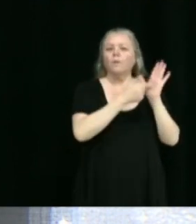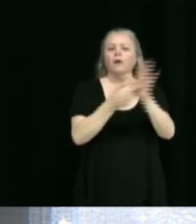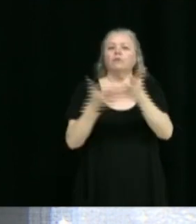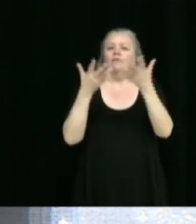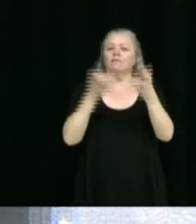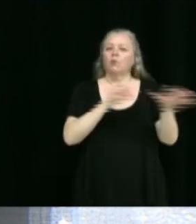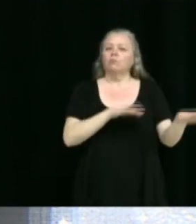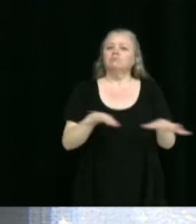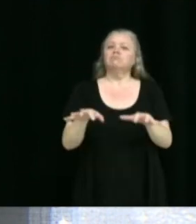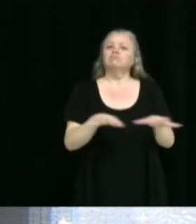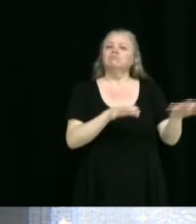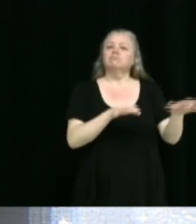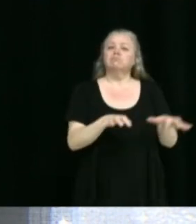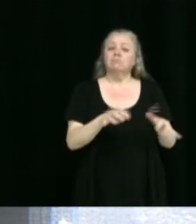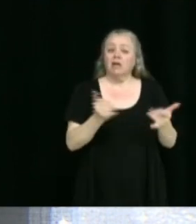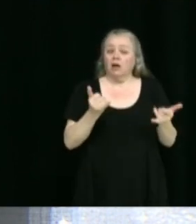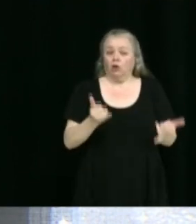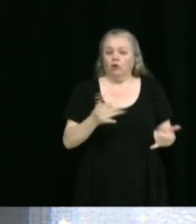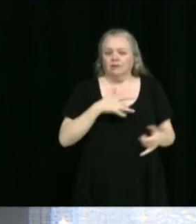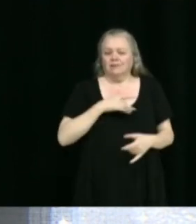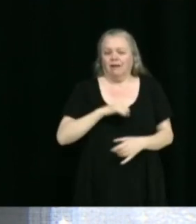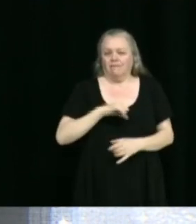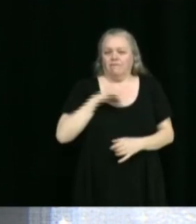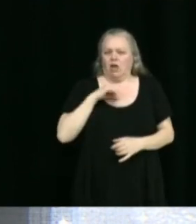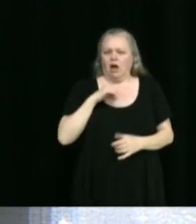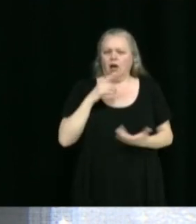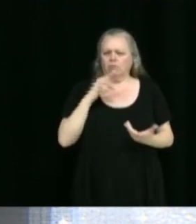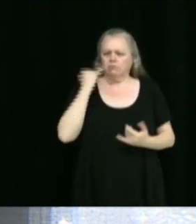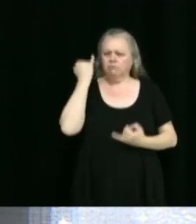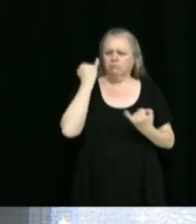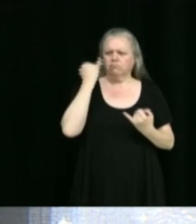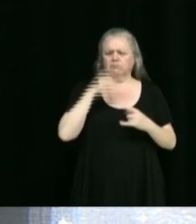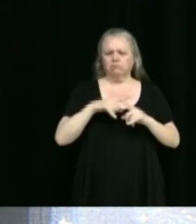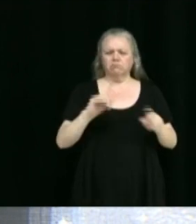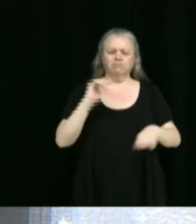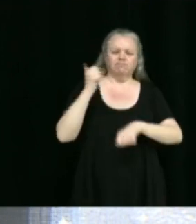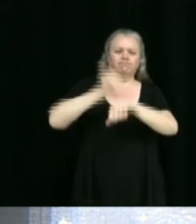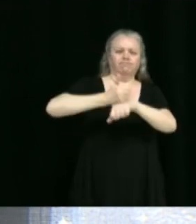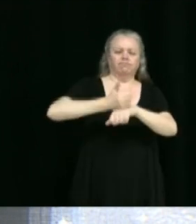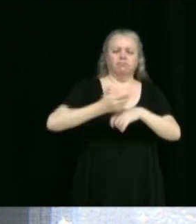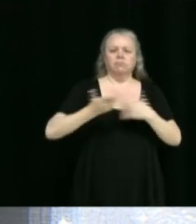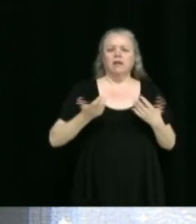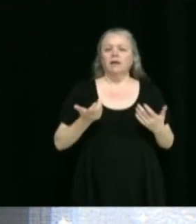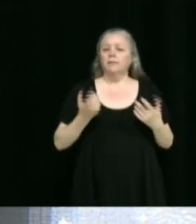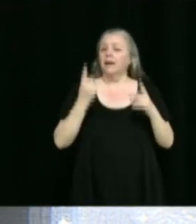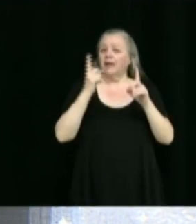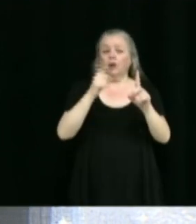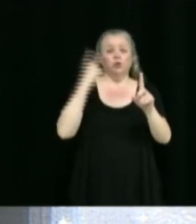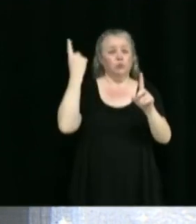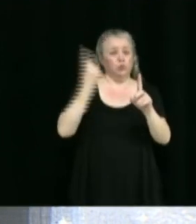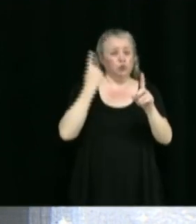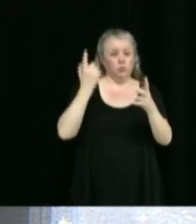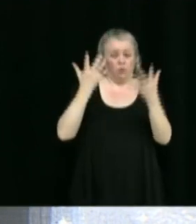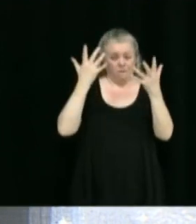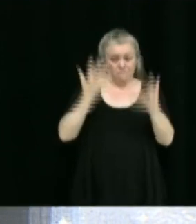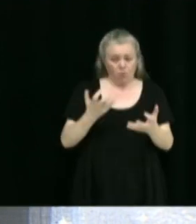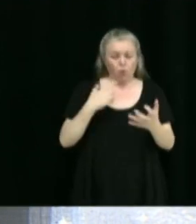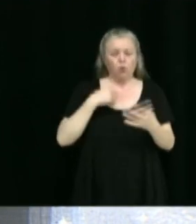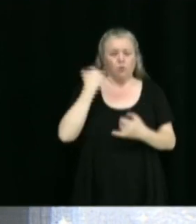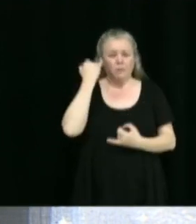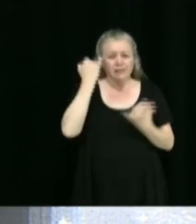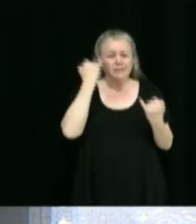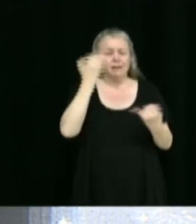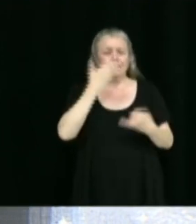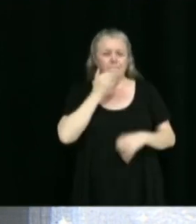je crois qu'on peut être fiers des initiatives qui sont mises en place. Puis, évidemment, on va toujours regarder à bonifier ces initiatives-là puis